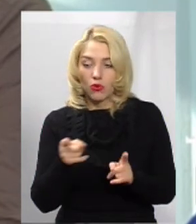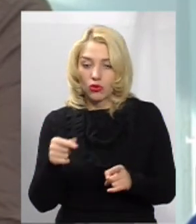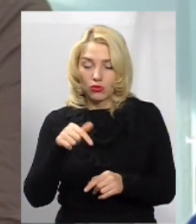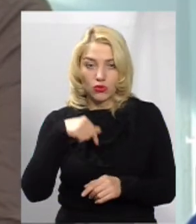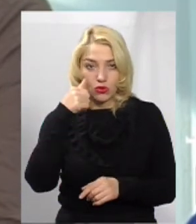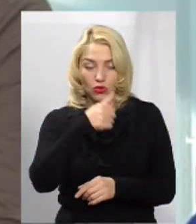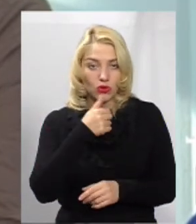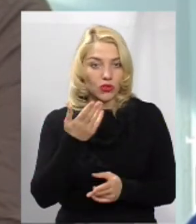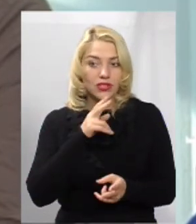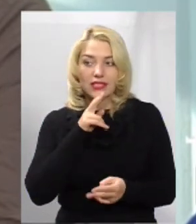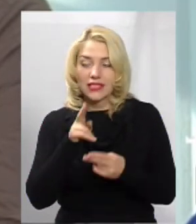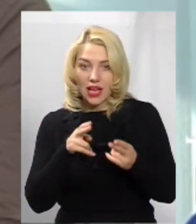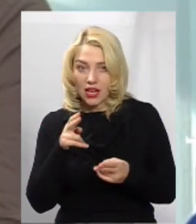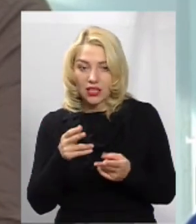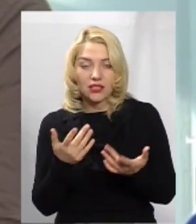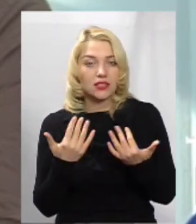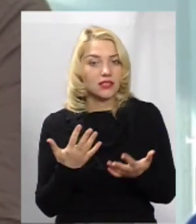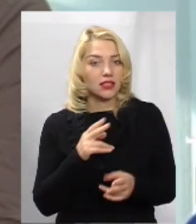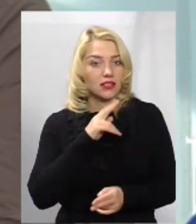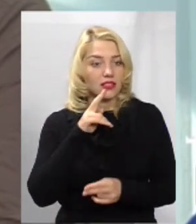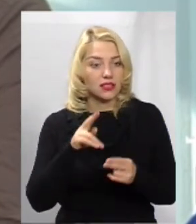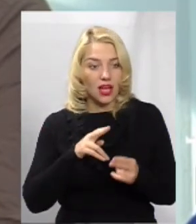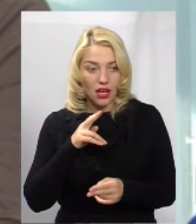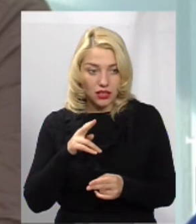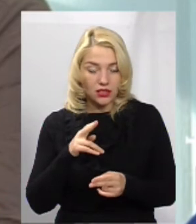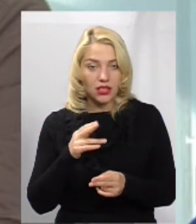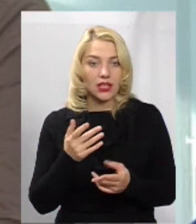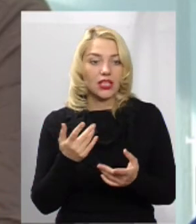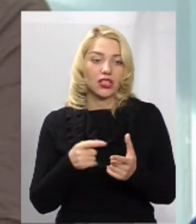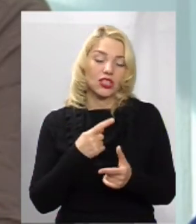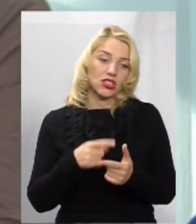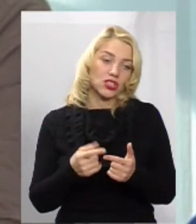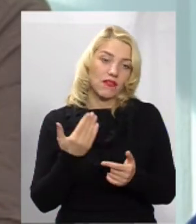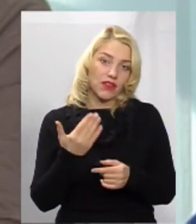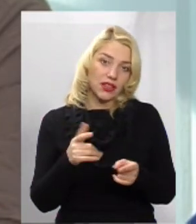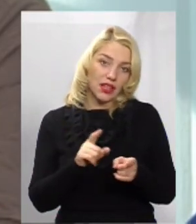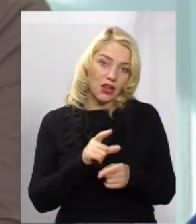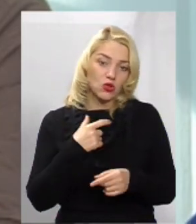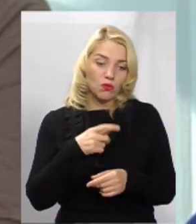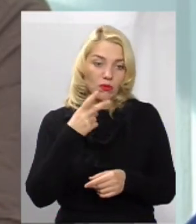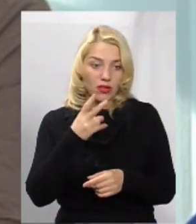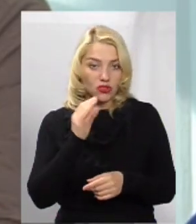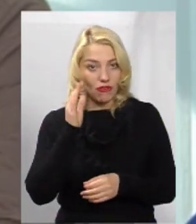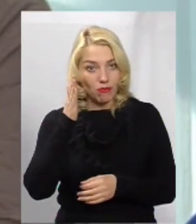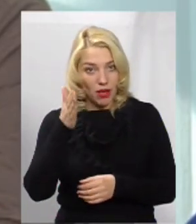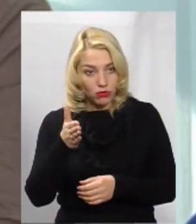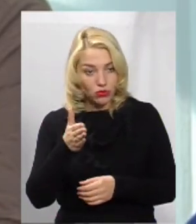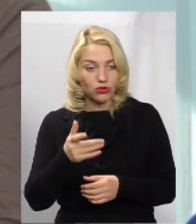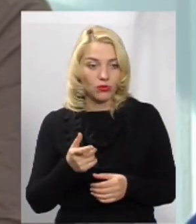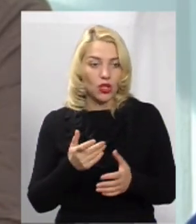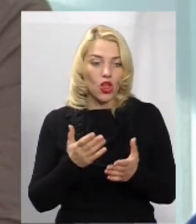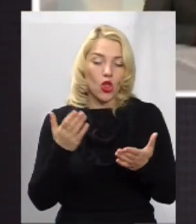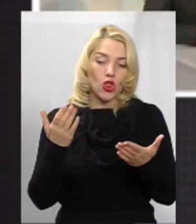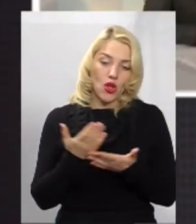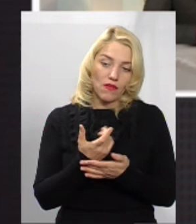на них скарги, скільки скарг і чи ви так собі бачите в майбутньому, що зайдуть нові, більш